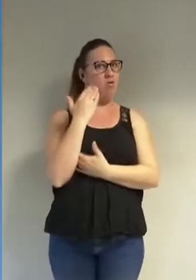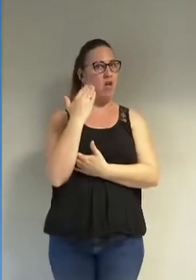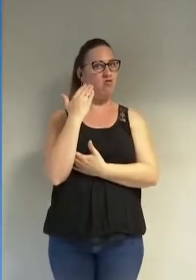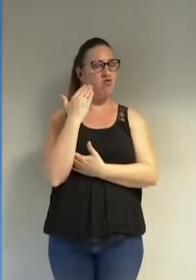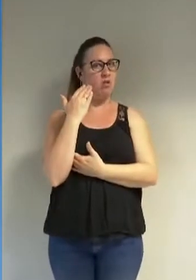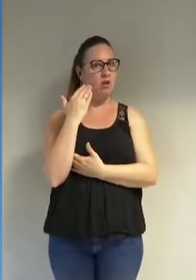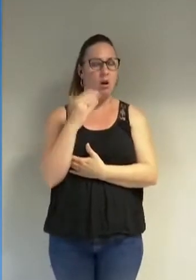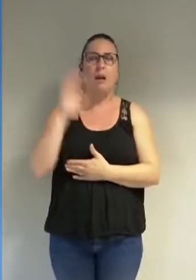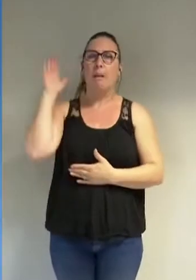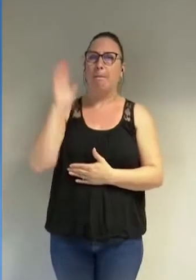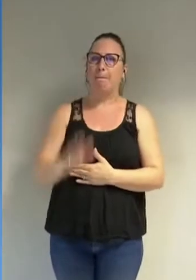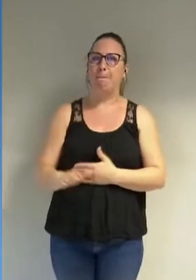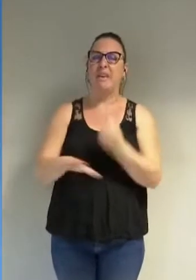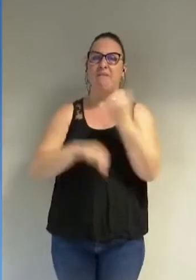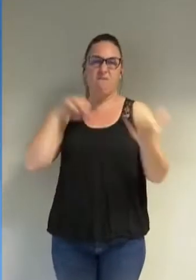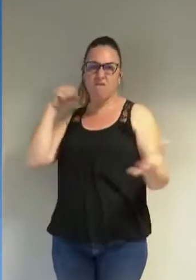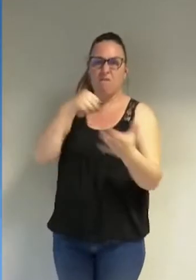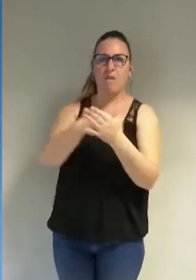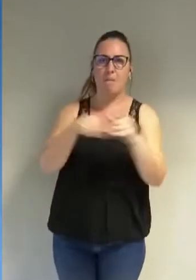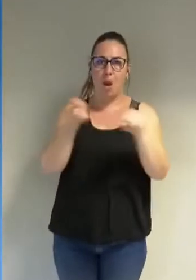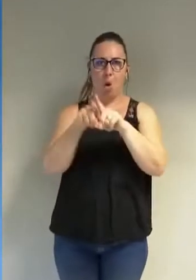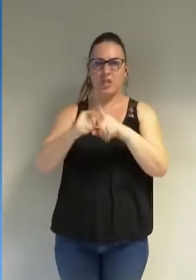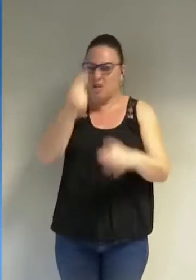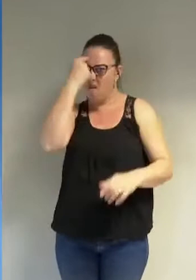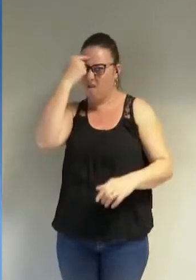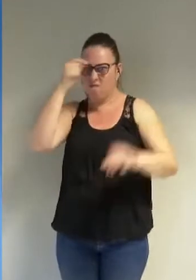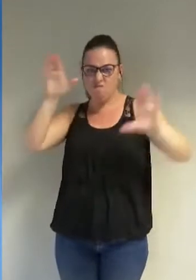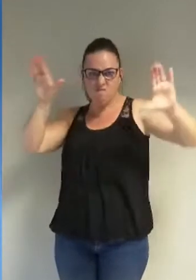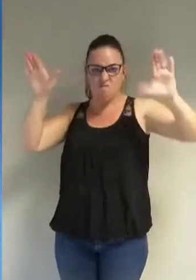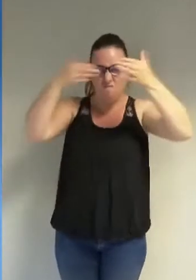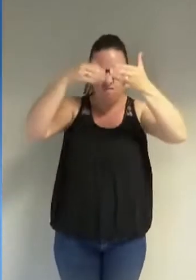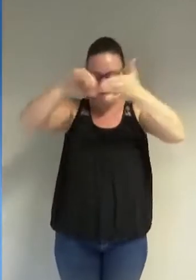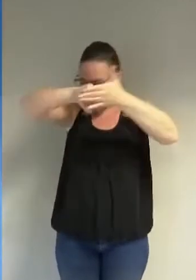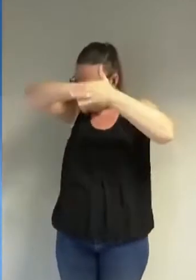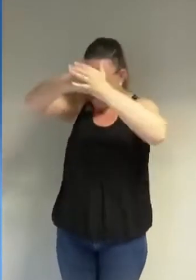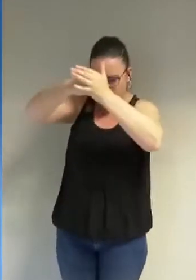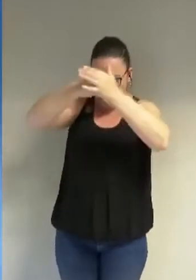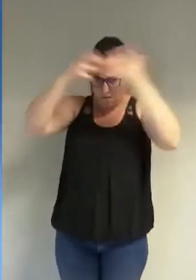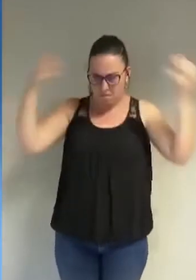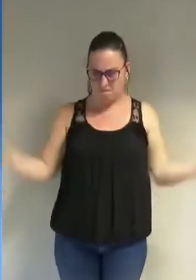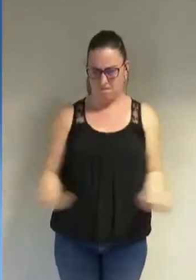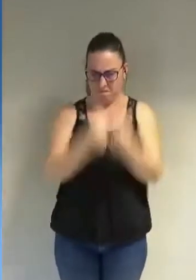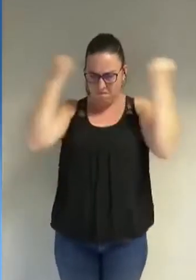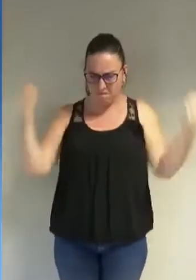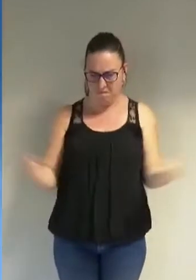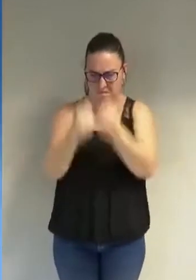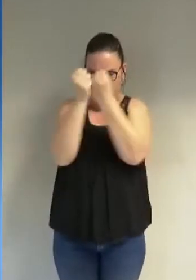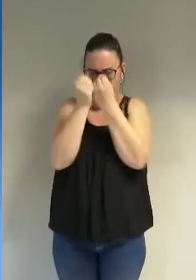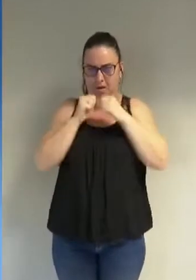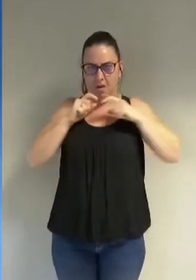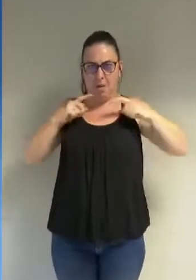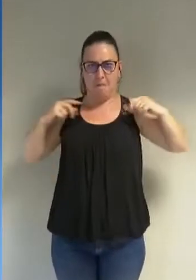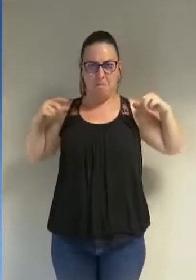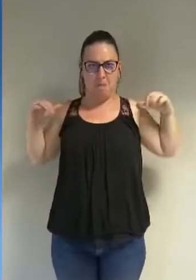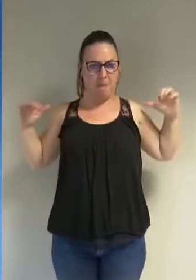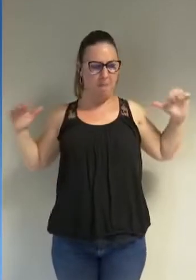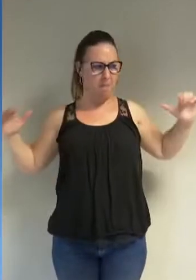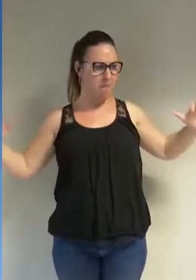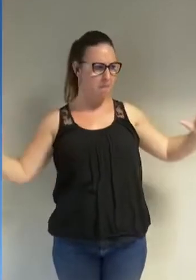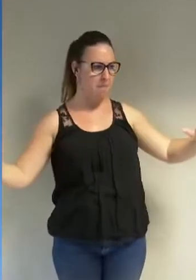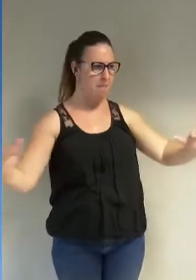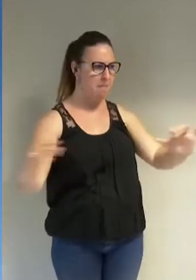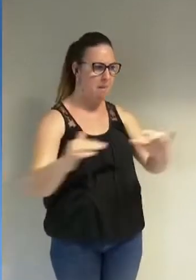fondamentalisme et son discours fanatique et obscurantiste qui se propageait autour de moi comme une traînée de poudre